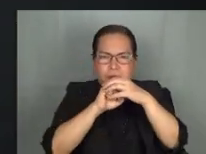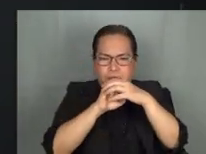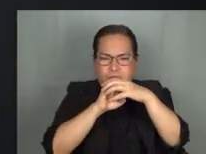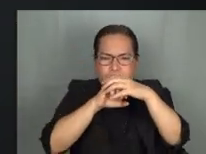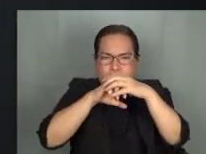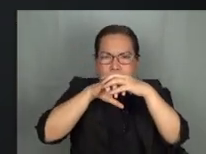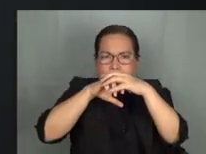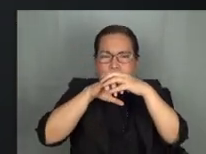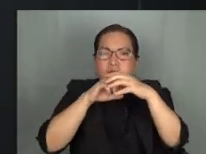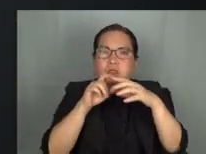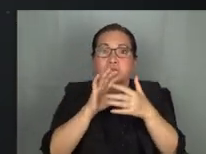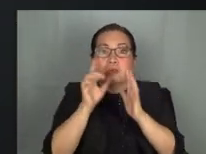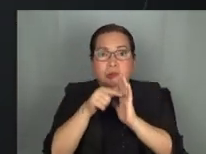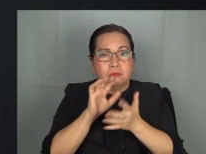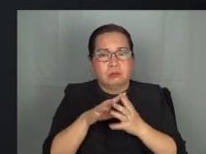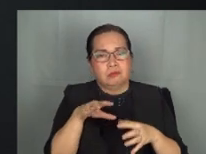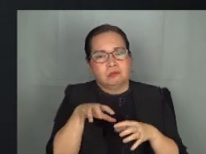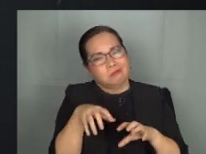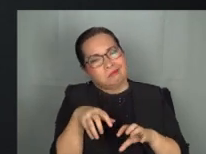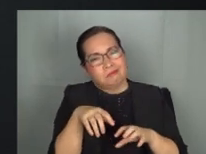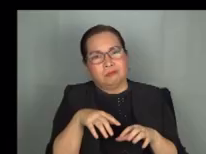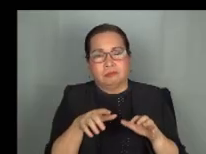nauuwi sa panghabang buhay na kapansanan.